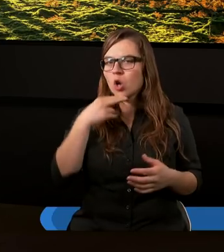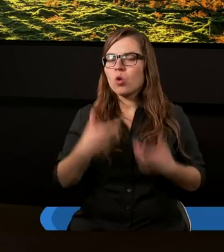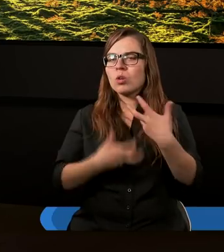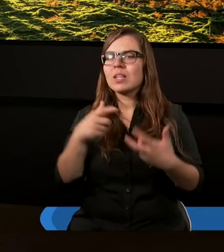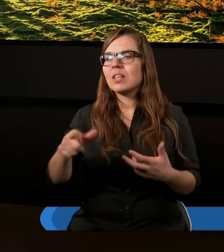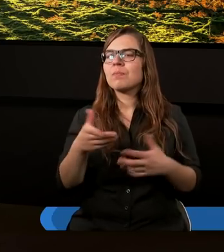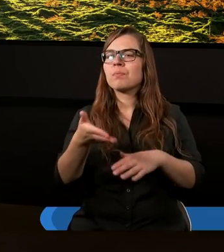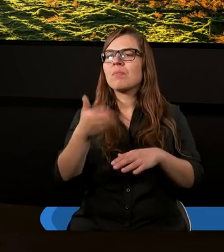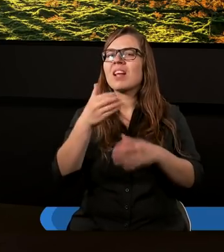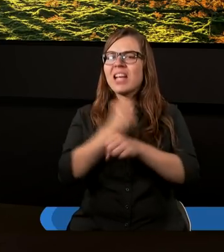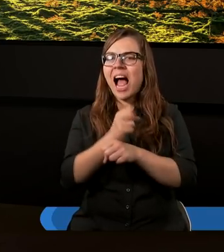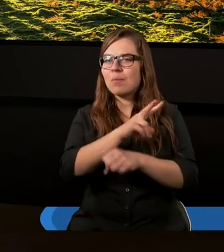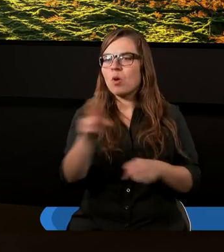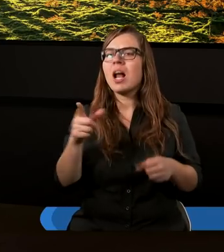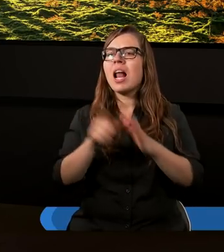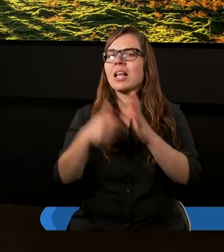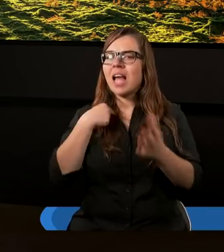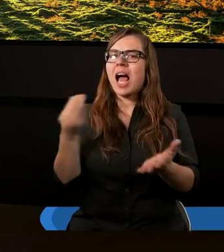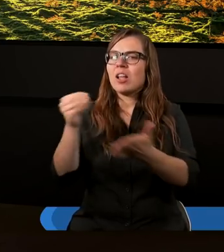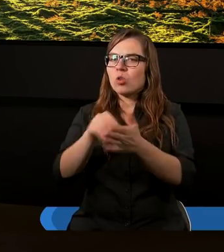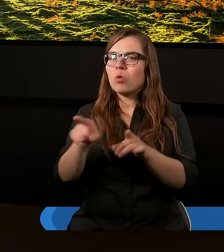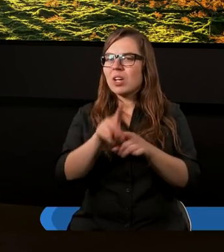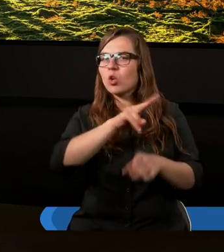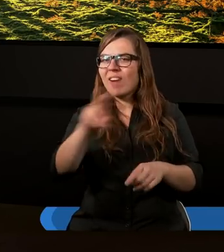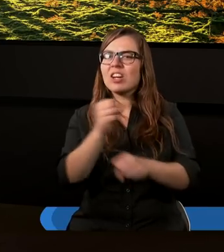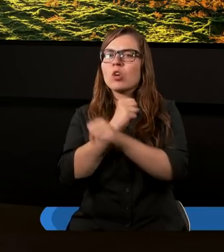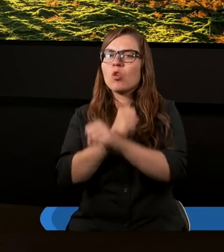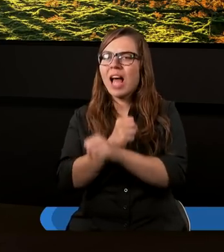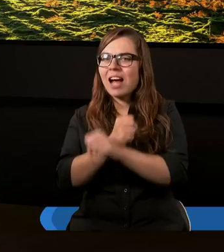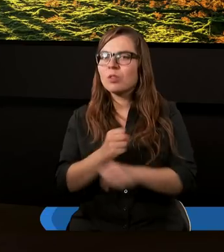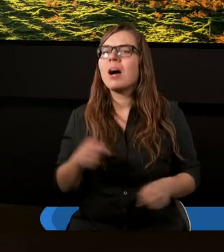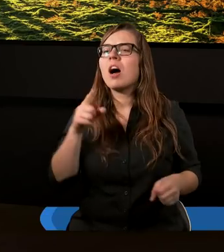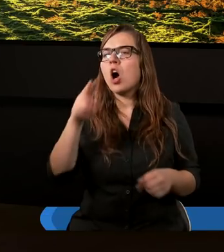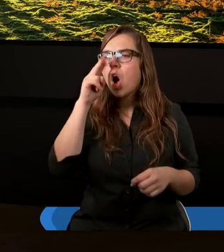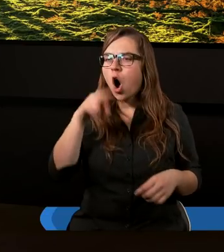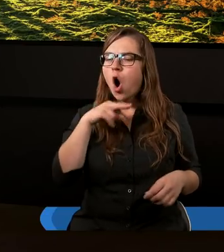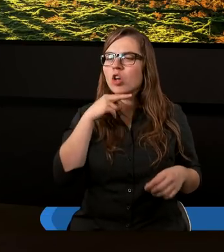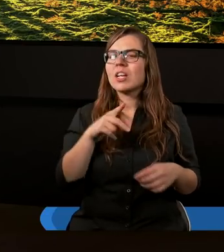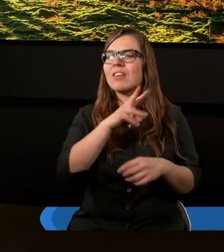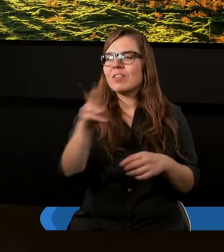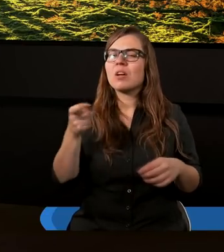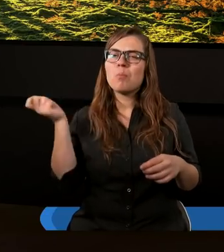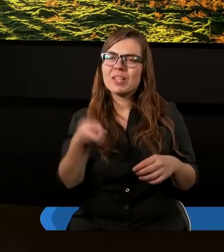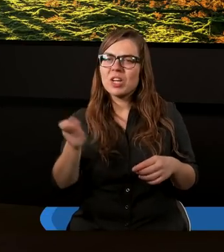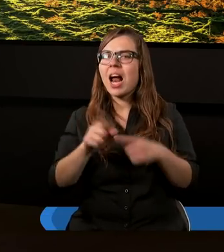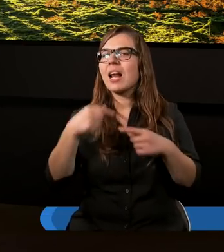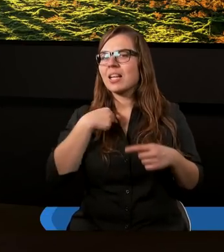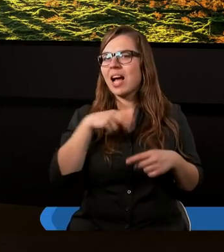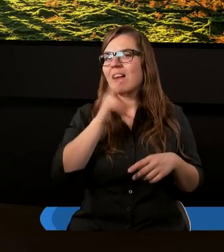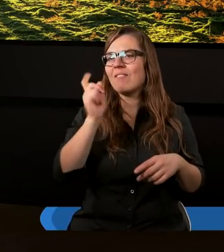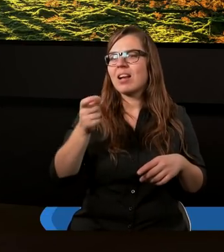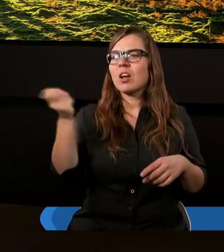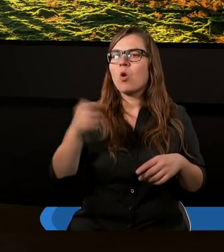uczynił ciężkim wasze jarzmo, lecz ja dołożę jeszcze do waszego jarzma. Ojciec mój chłostał was biczami, lecz ja